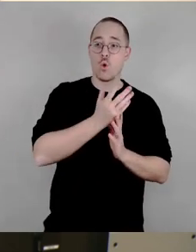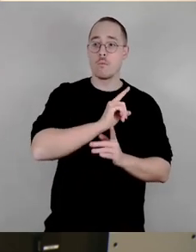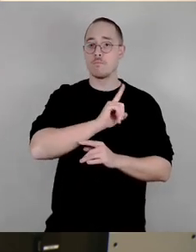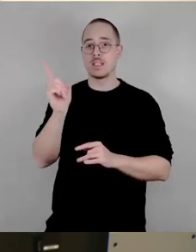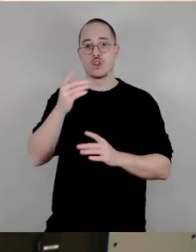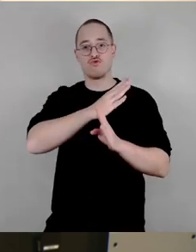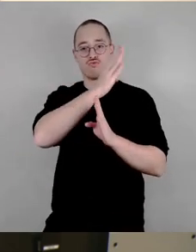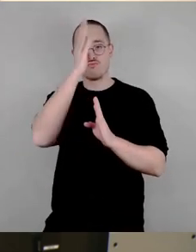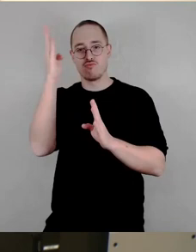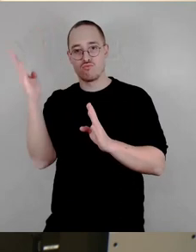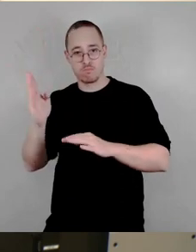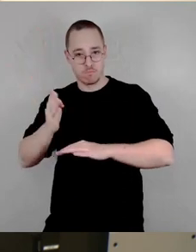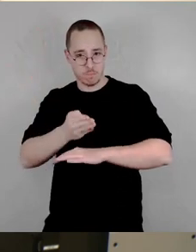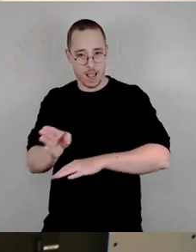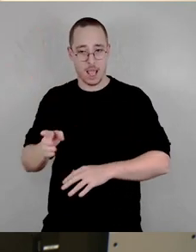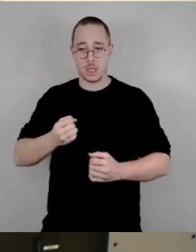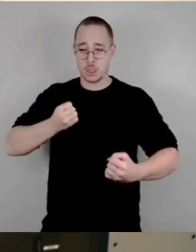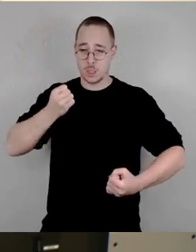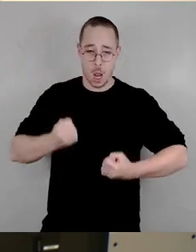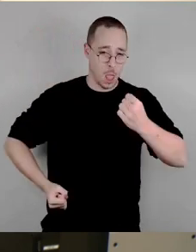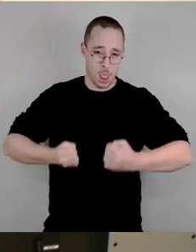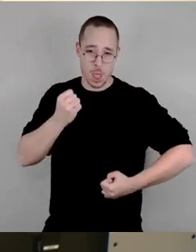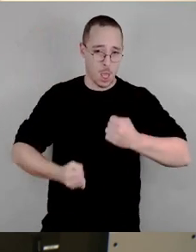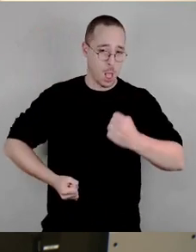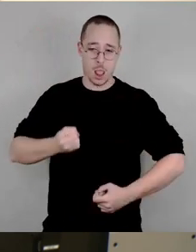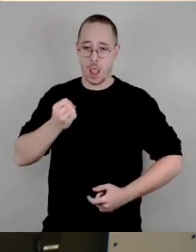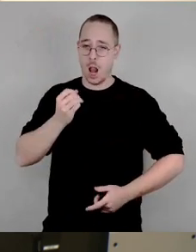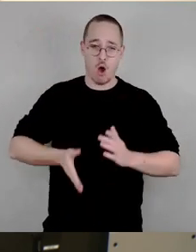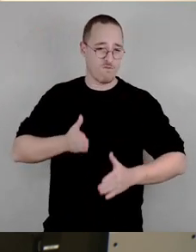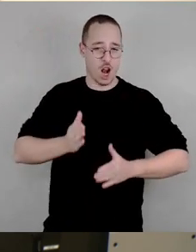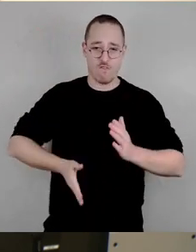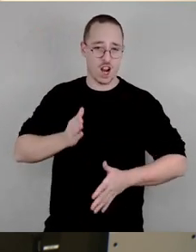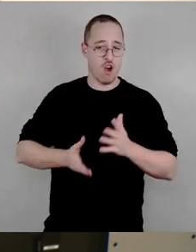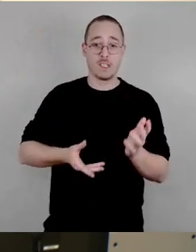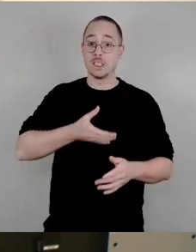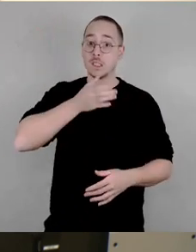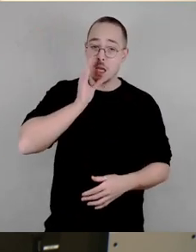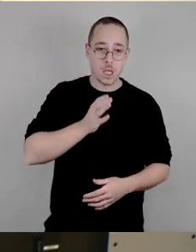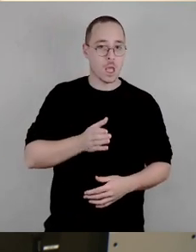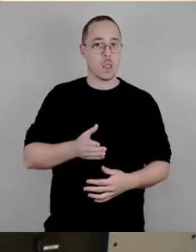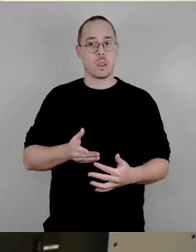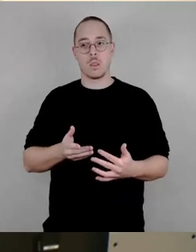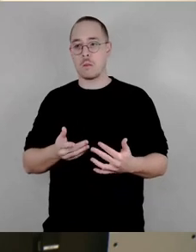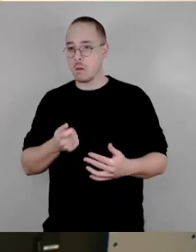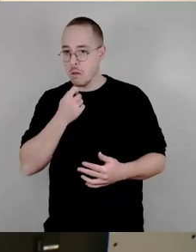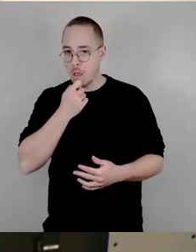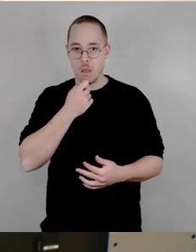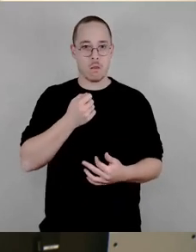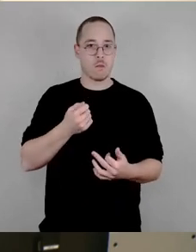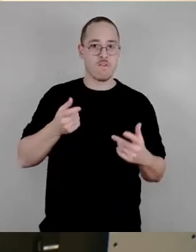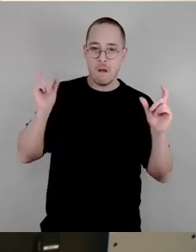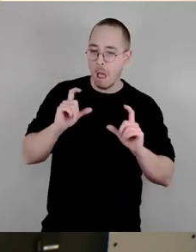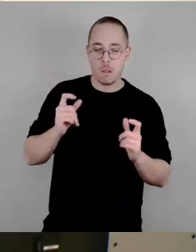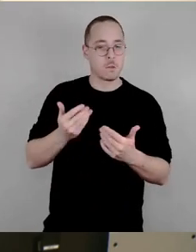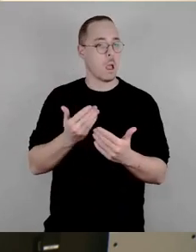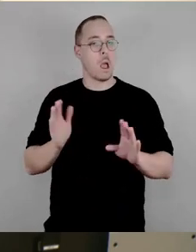leben, lieben, saufen Laufen, laufen, laufen Und alle, alle gucken zu Bindet er sich die Schuhe